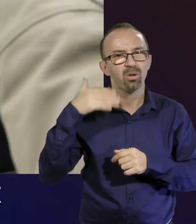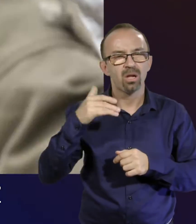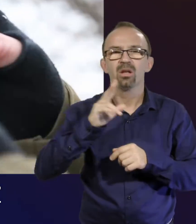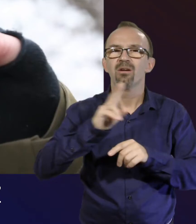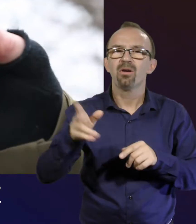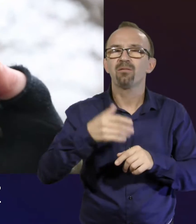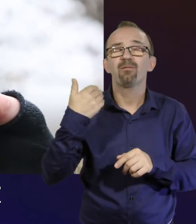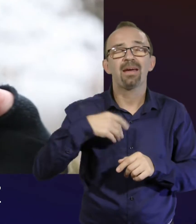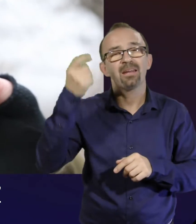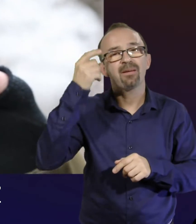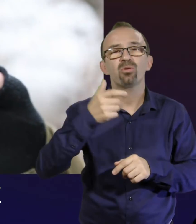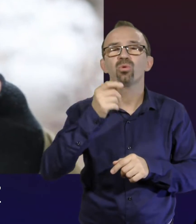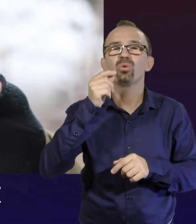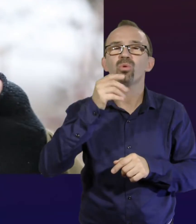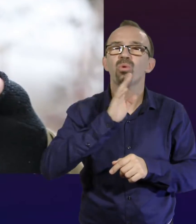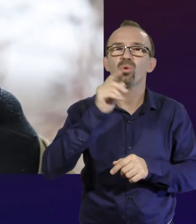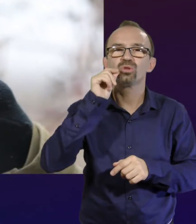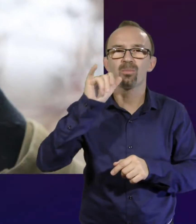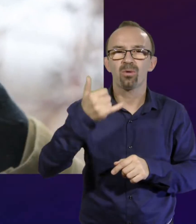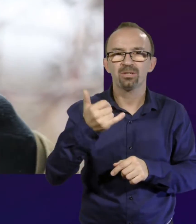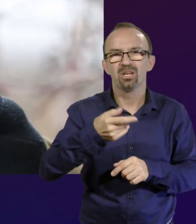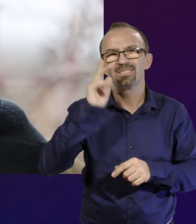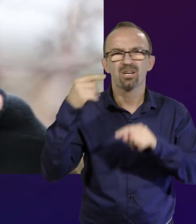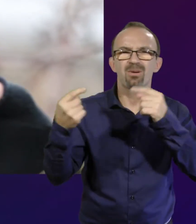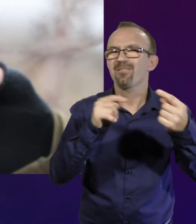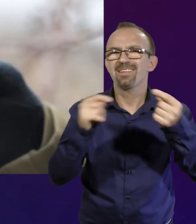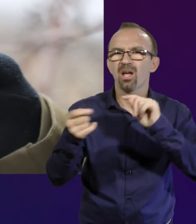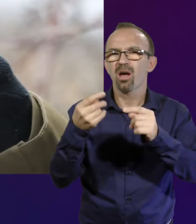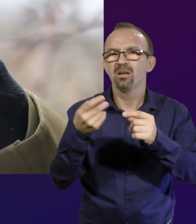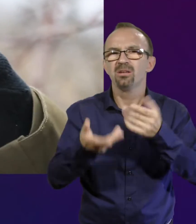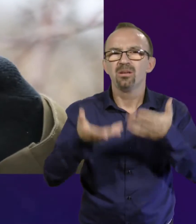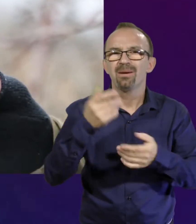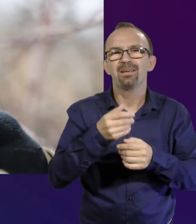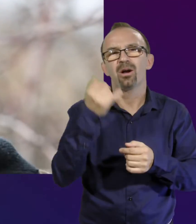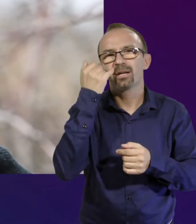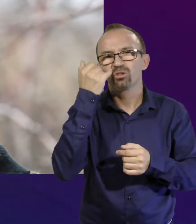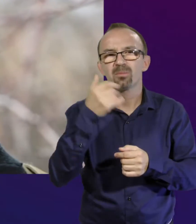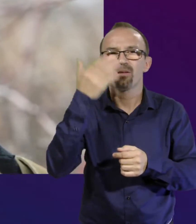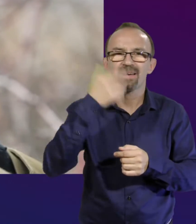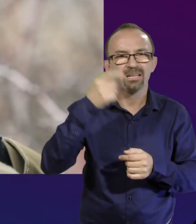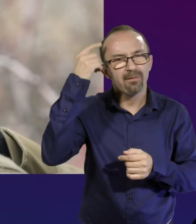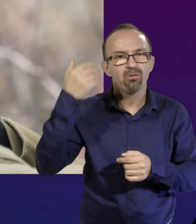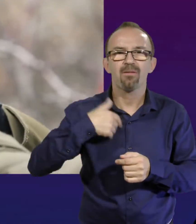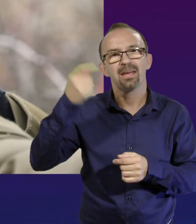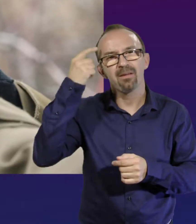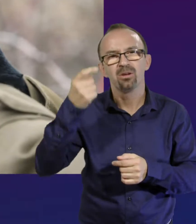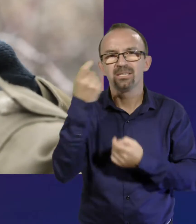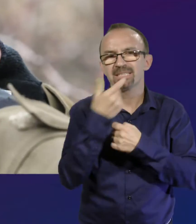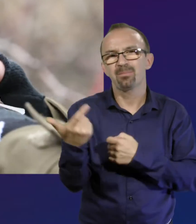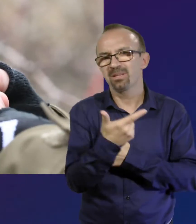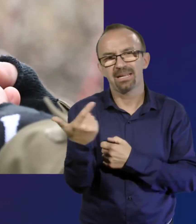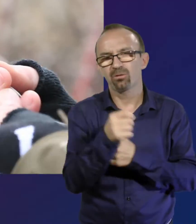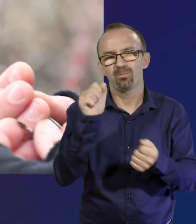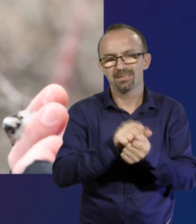oldalt, vannak hófehérfejű őszapók, hát ugye szakmai viták szoktak kialakulni, melyik a cukibb. A fekete fejű vagy a fehérfejű, én